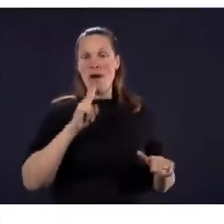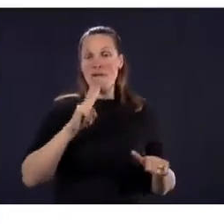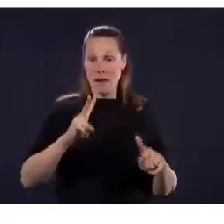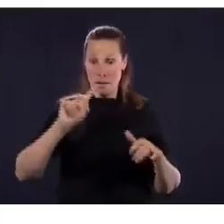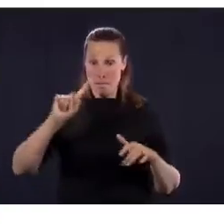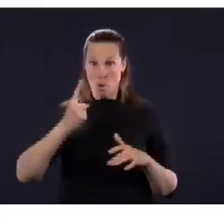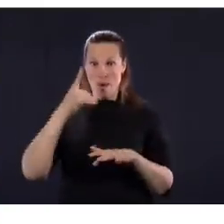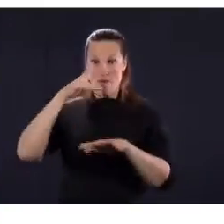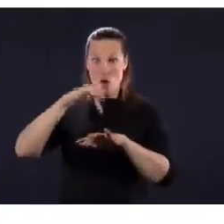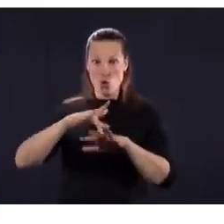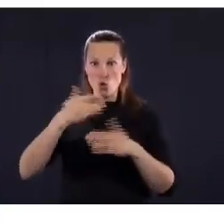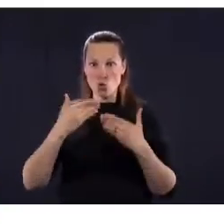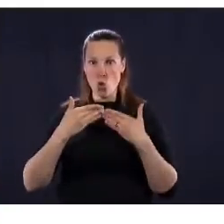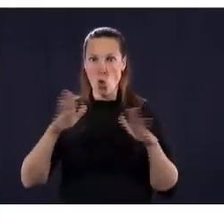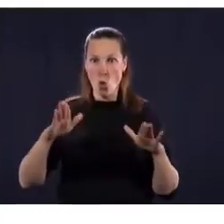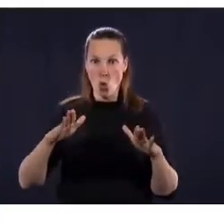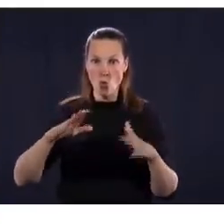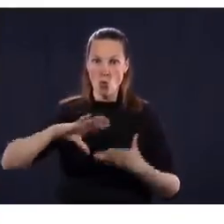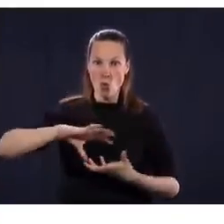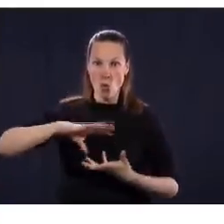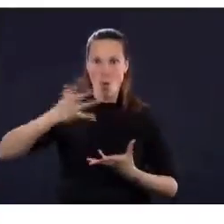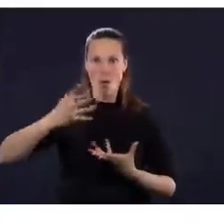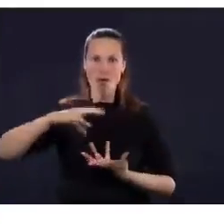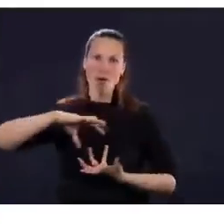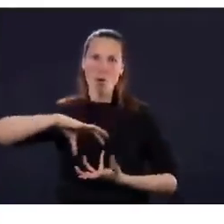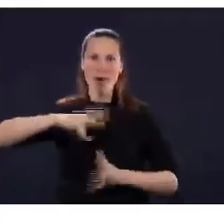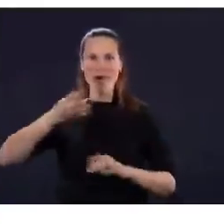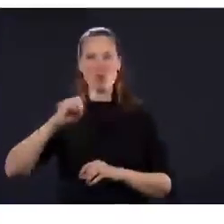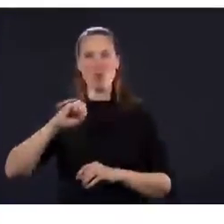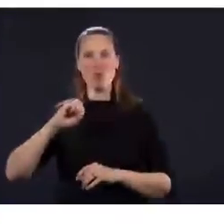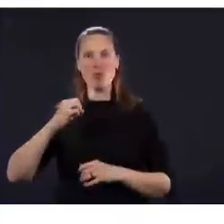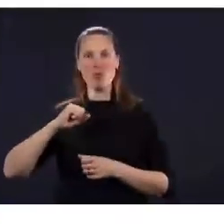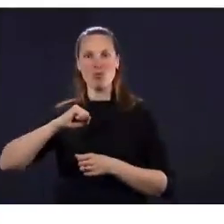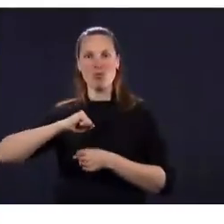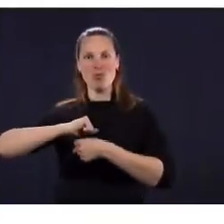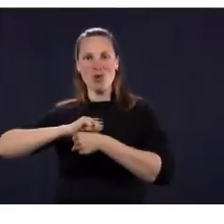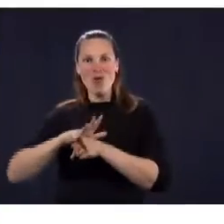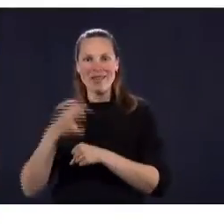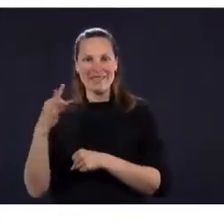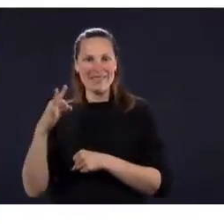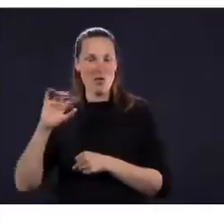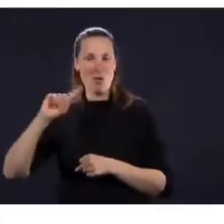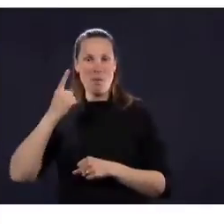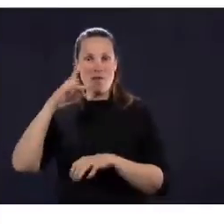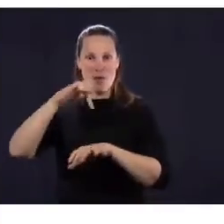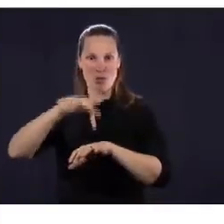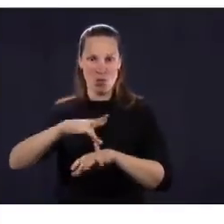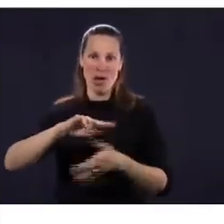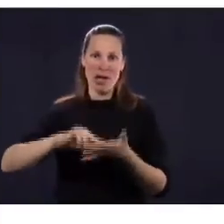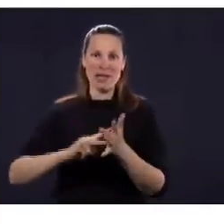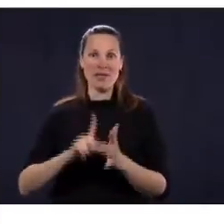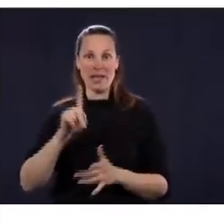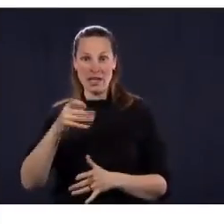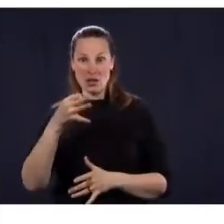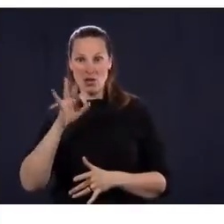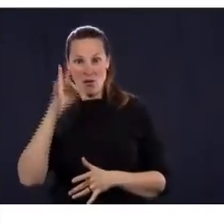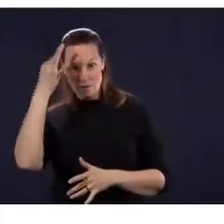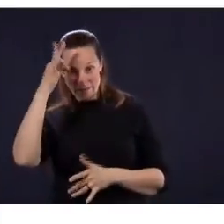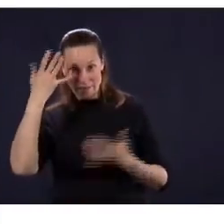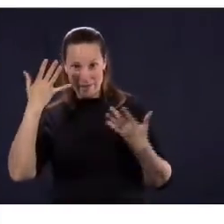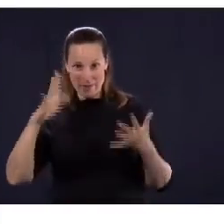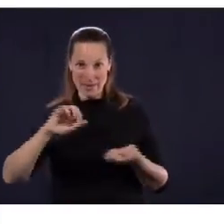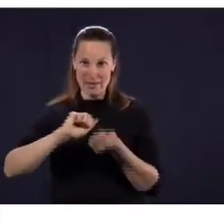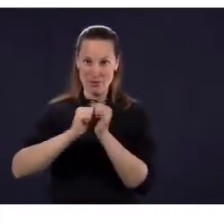gymnastic for the reopening of schools, primary schools. So, what do you say to school